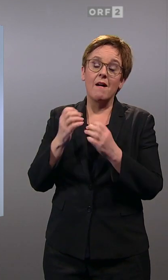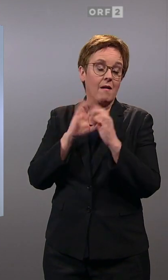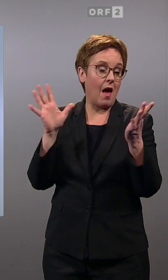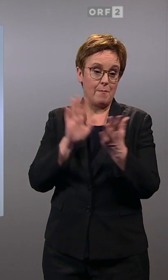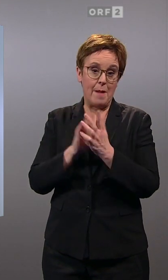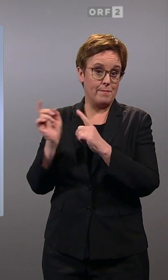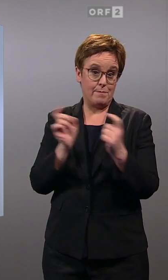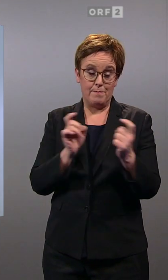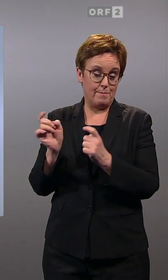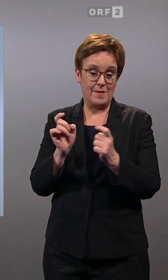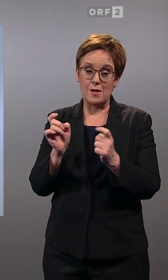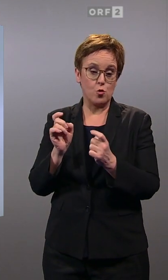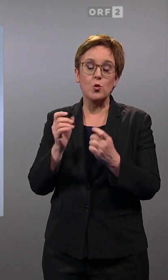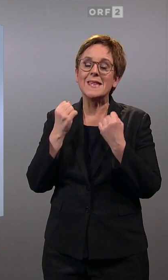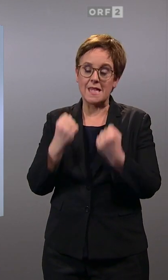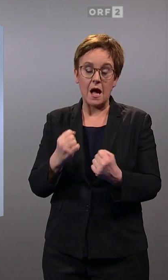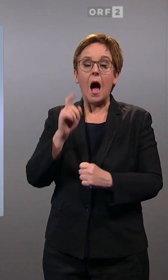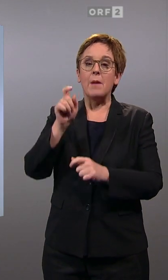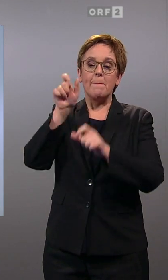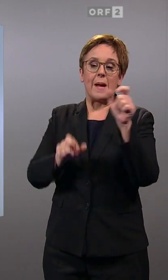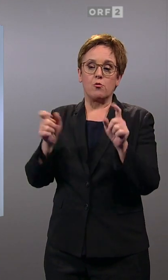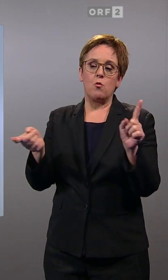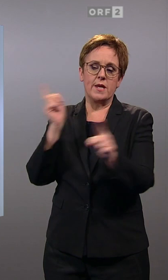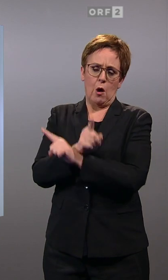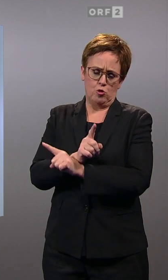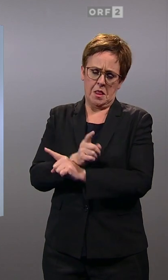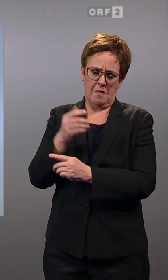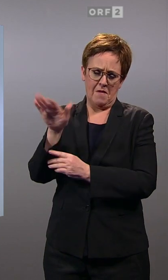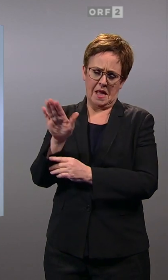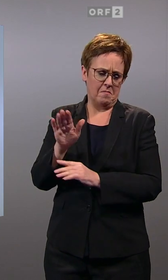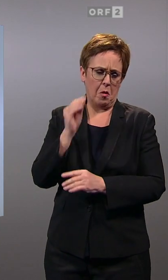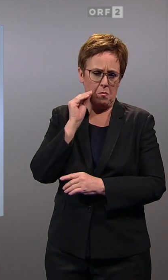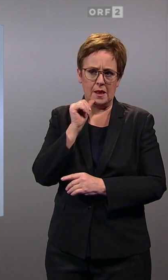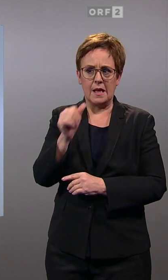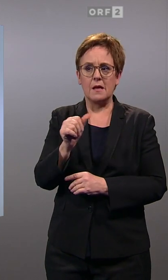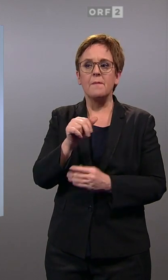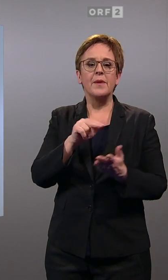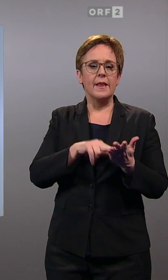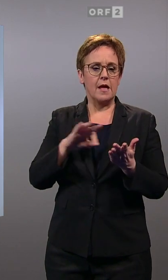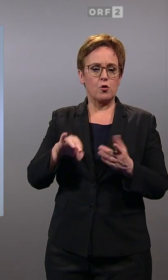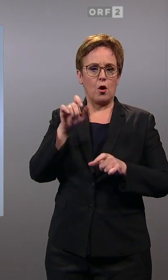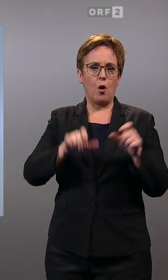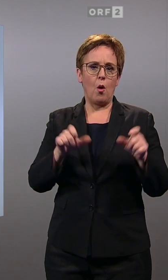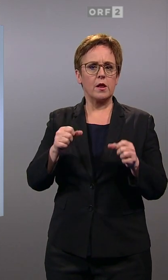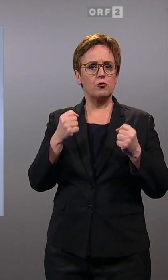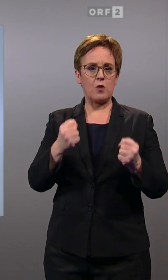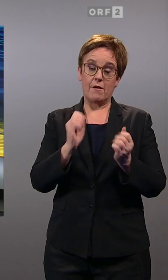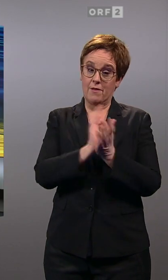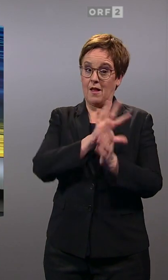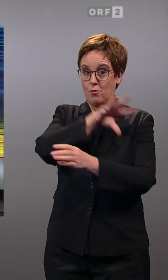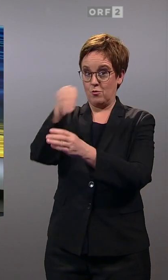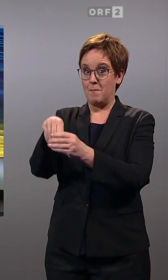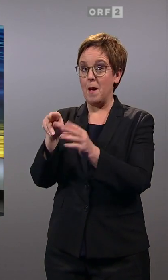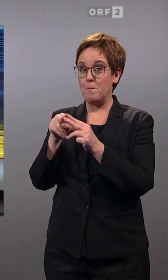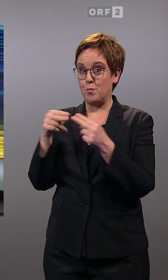wirklich personelle Konsequenzen gibt, glaube ich nicht. Außerdem sind Niederösterreicher und Niederösterreicher schon sehr stark vertreten, auch